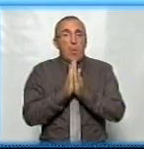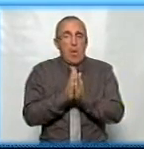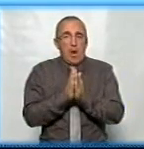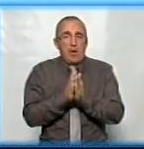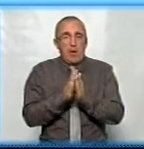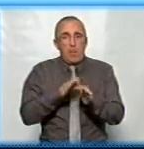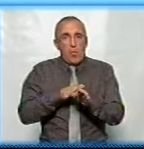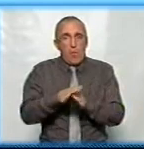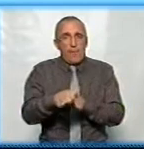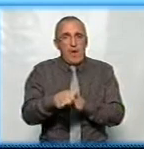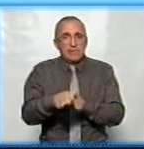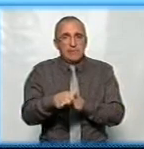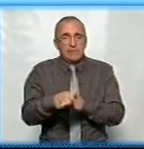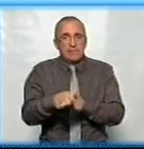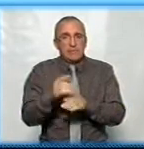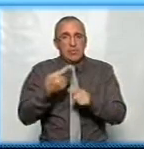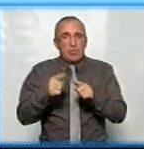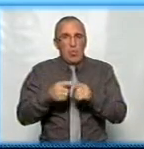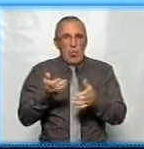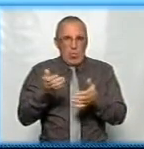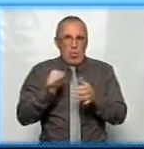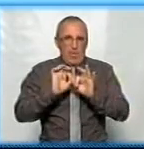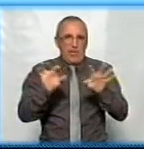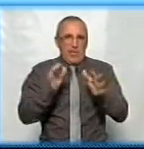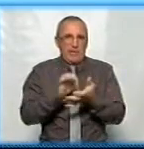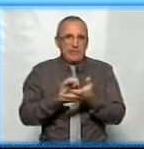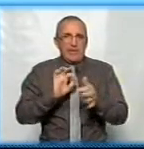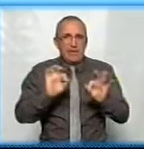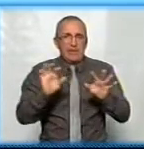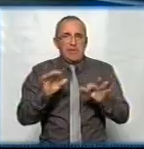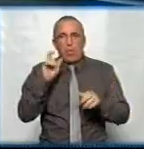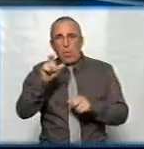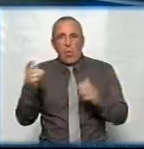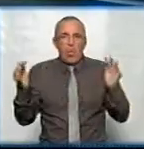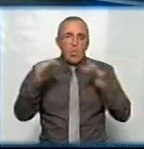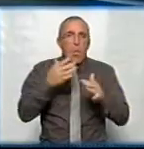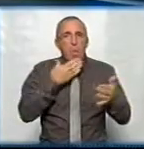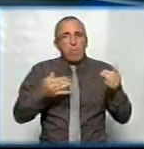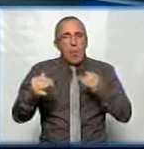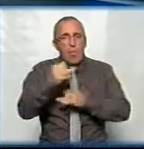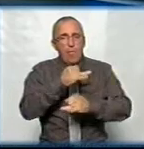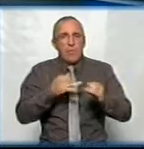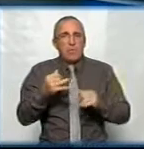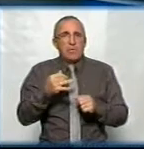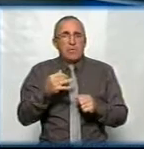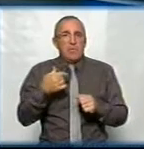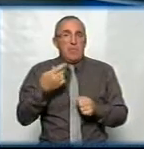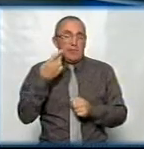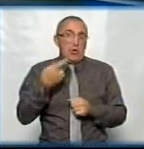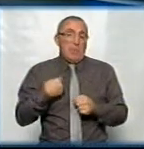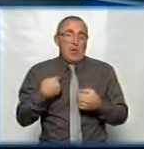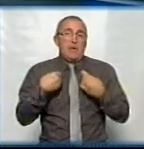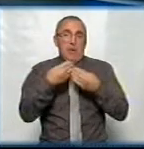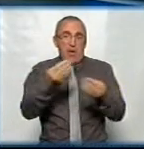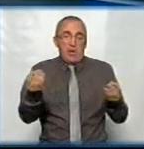провести цю презентацію та залучити громадськість до обговорення, звичайно, що ми надали